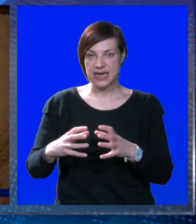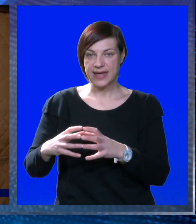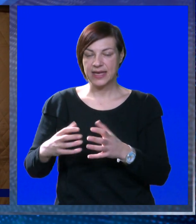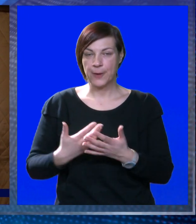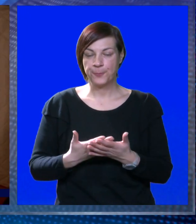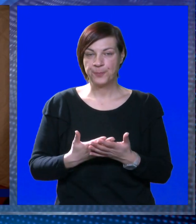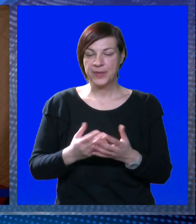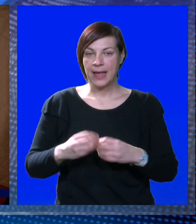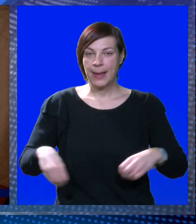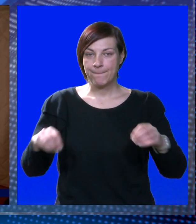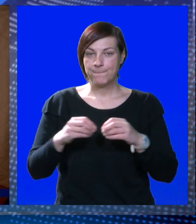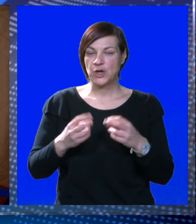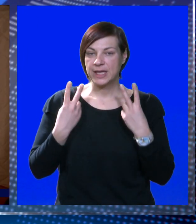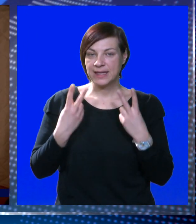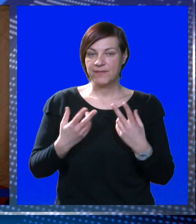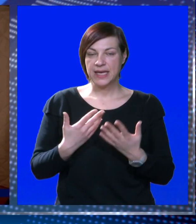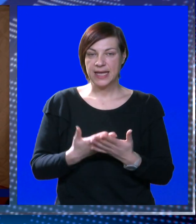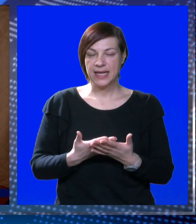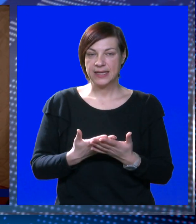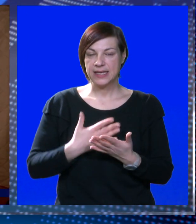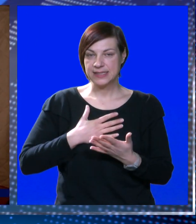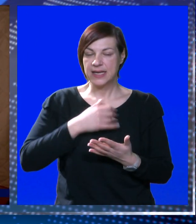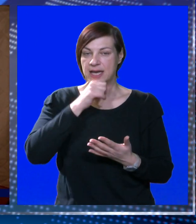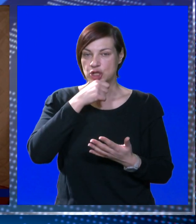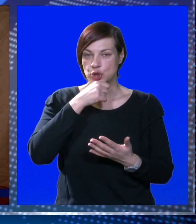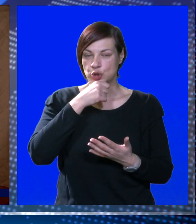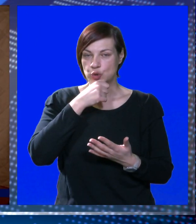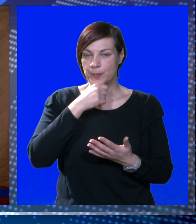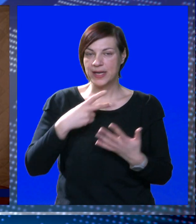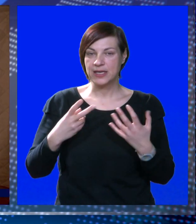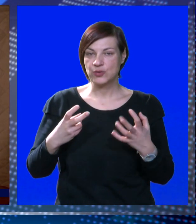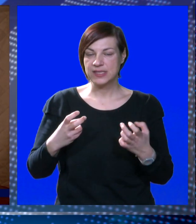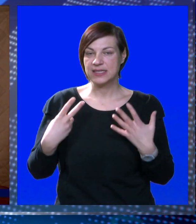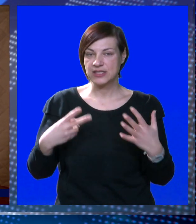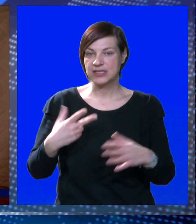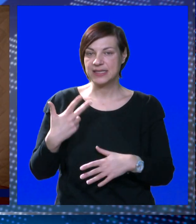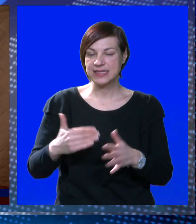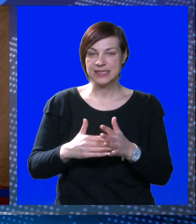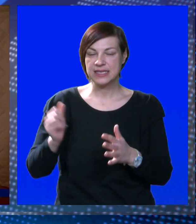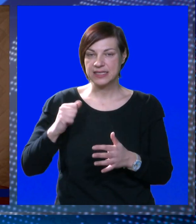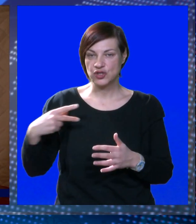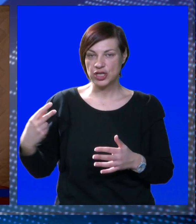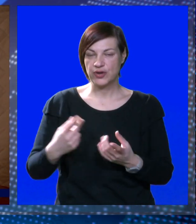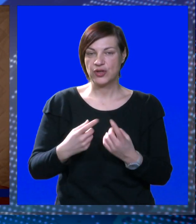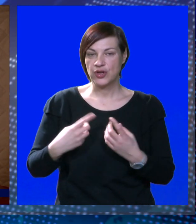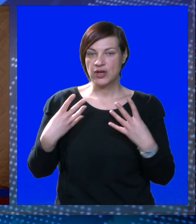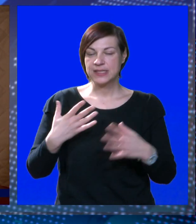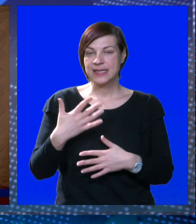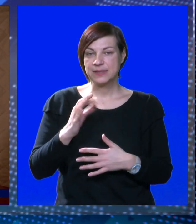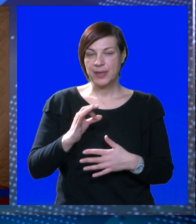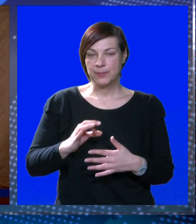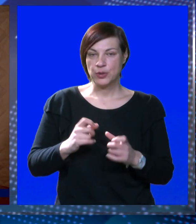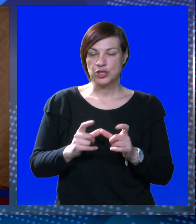regija. Inače, projekt je vrijedan za našu Županiju 773 tisuće eura, od toga